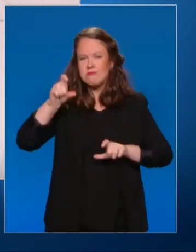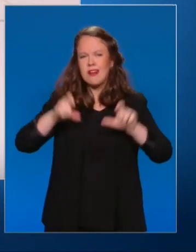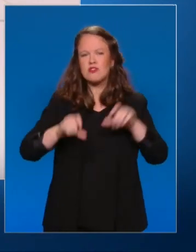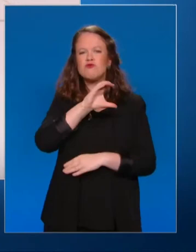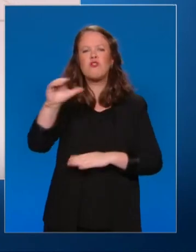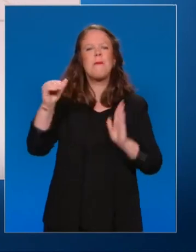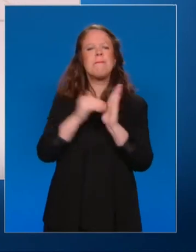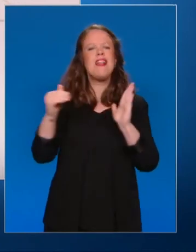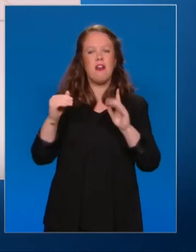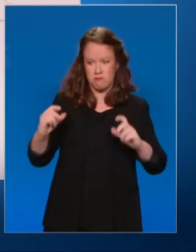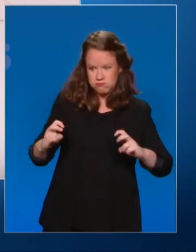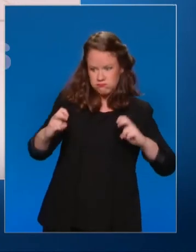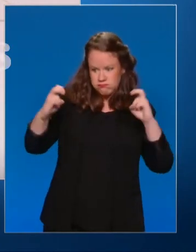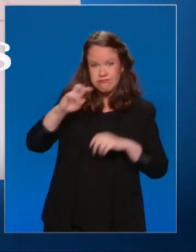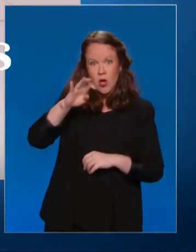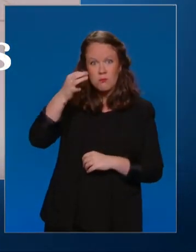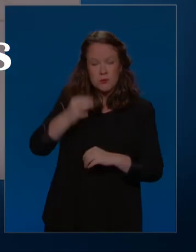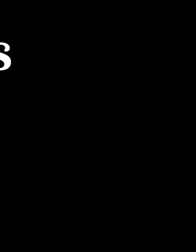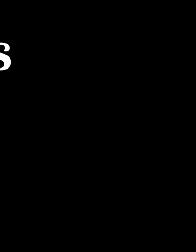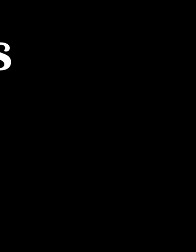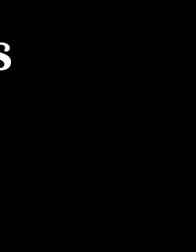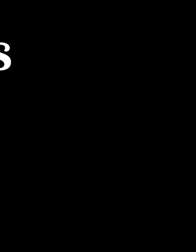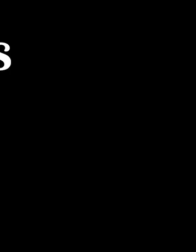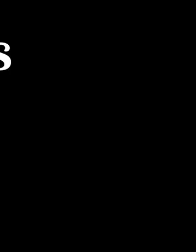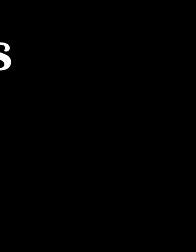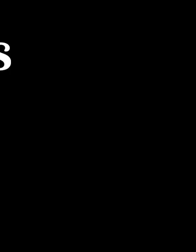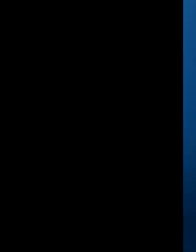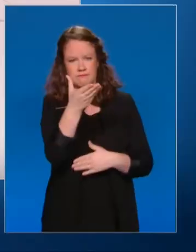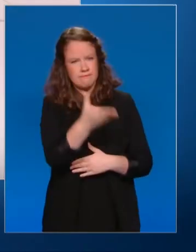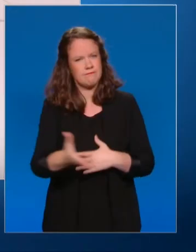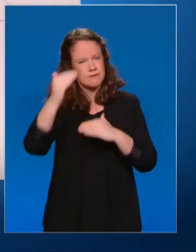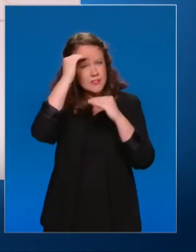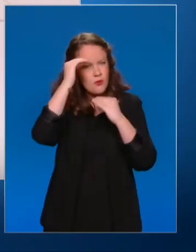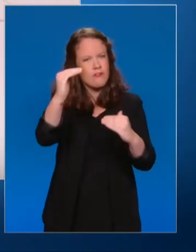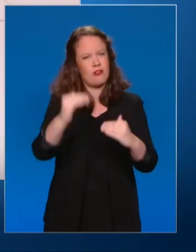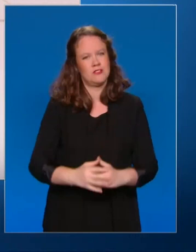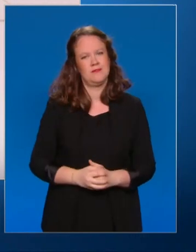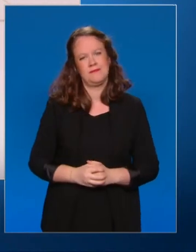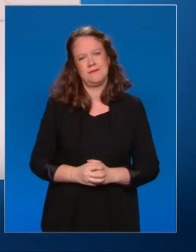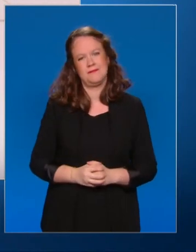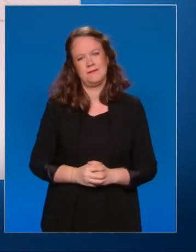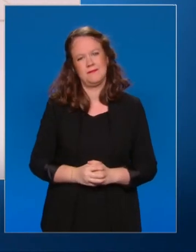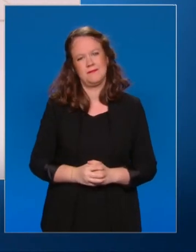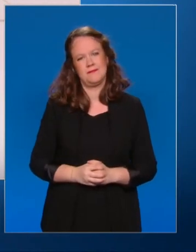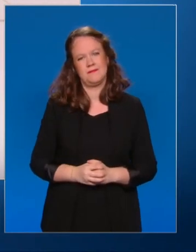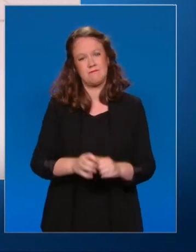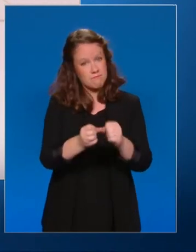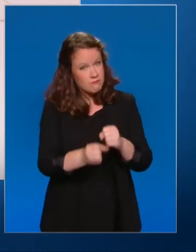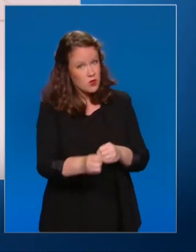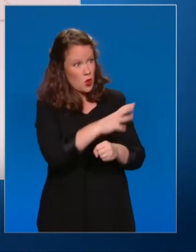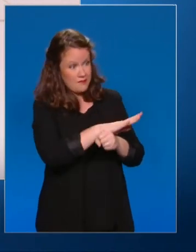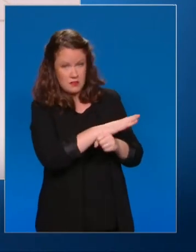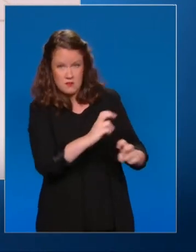et la remontée des hospitalisations sont des signaux d'alerte. Face au regain de l'épidémie, les plus